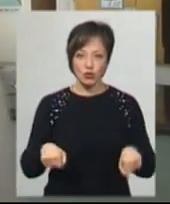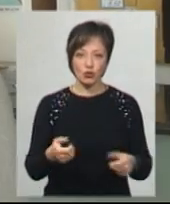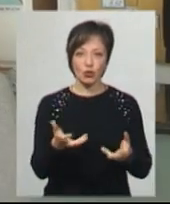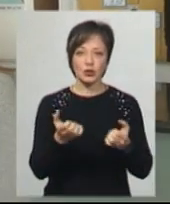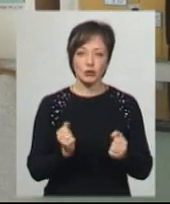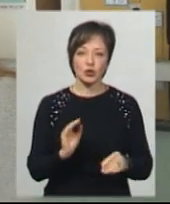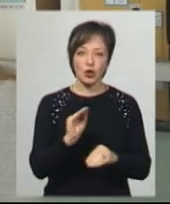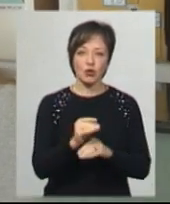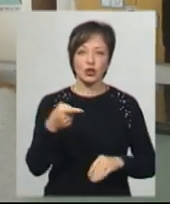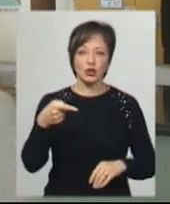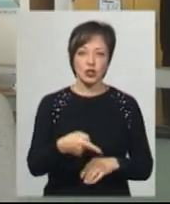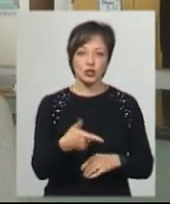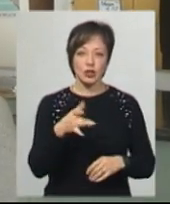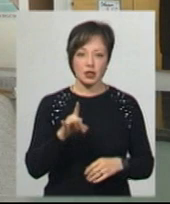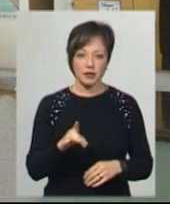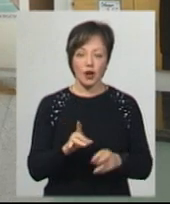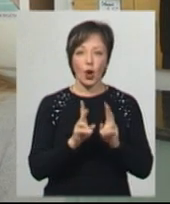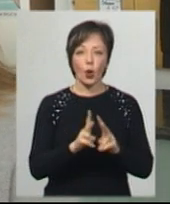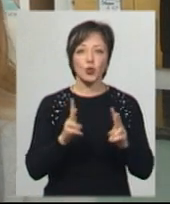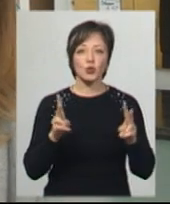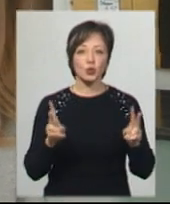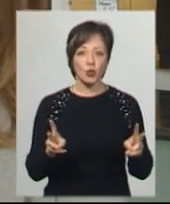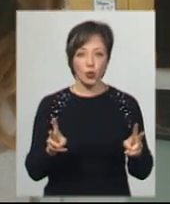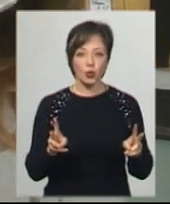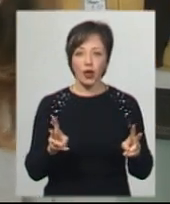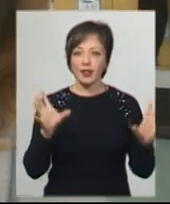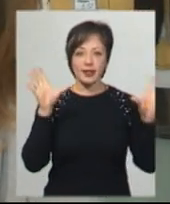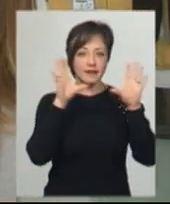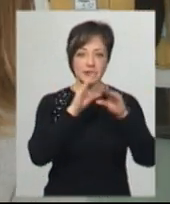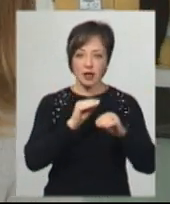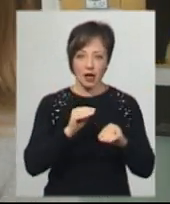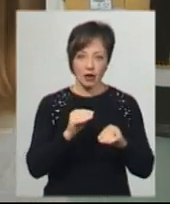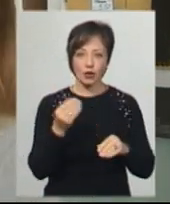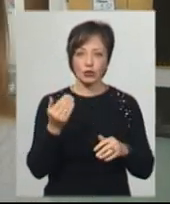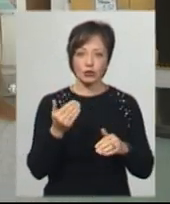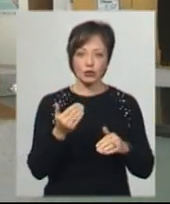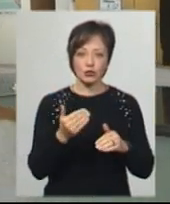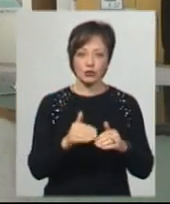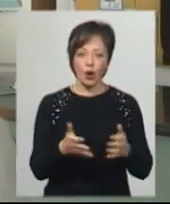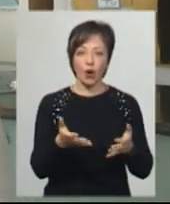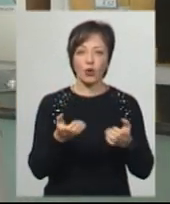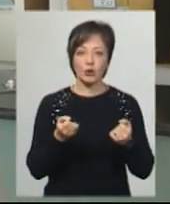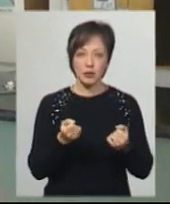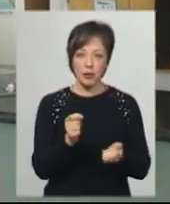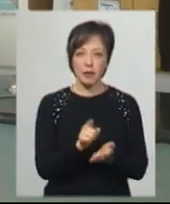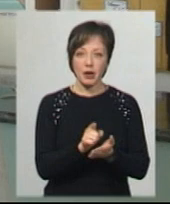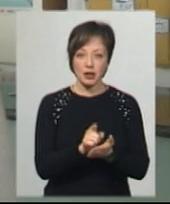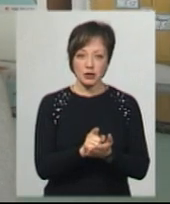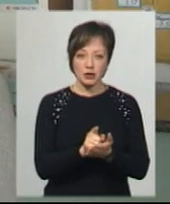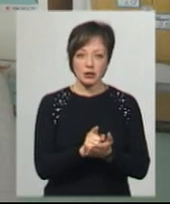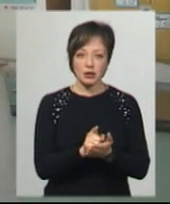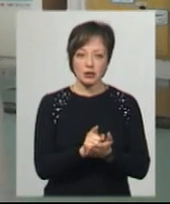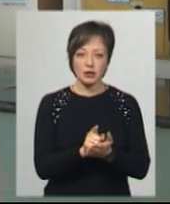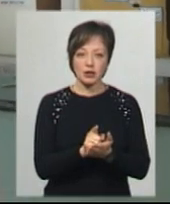додаткову тисячу гривень. Ті пенсіонери, які не встигають, які вже отримали свою основну пенсію, свою додаткову